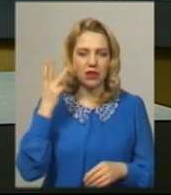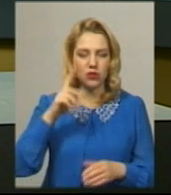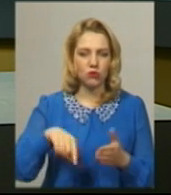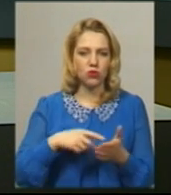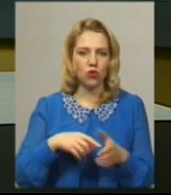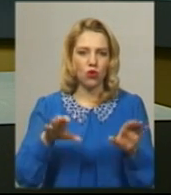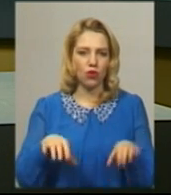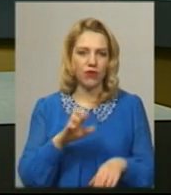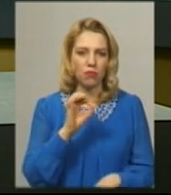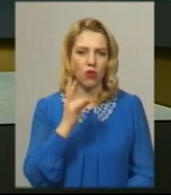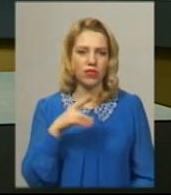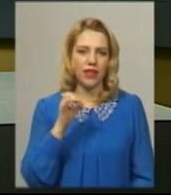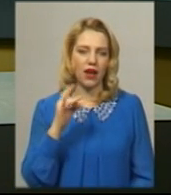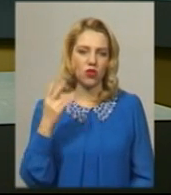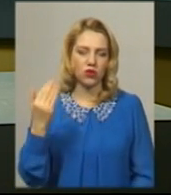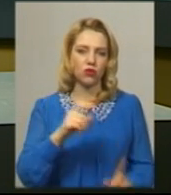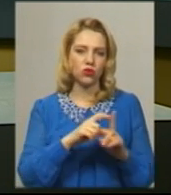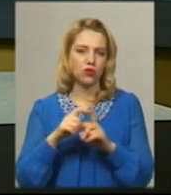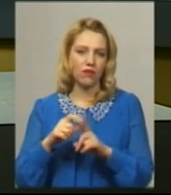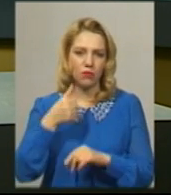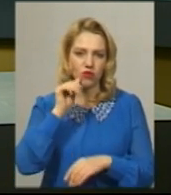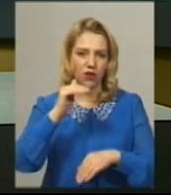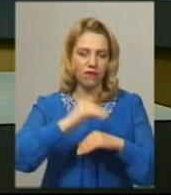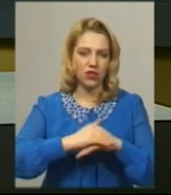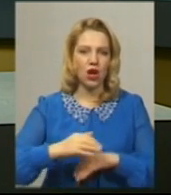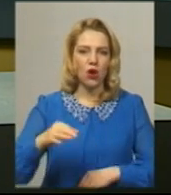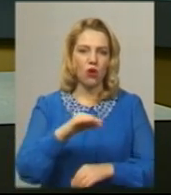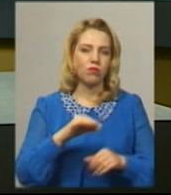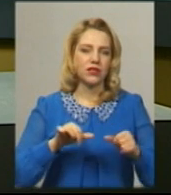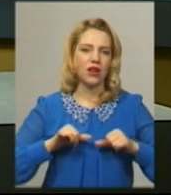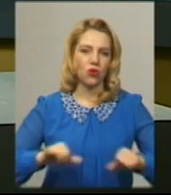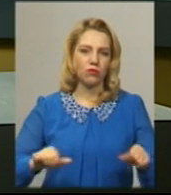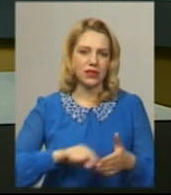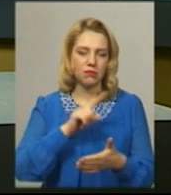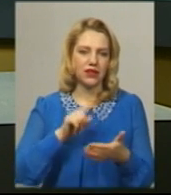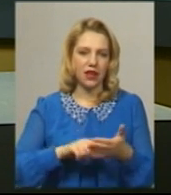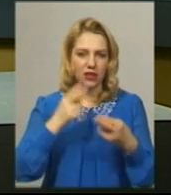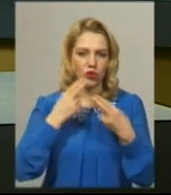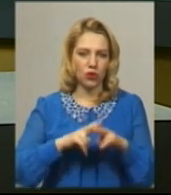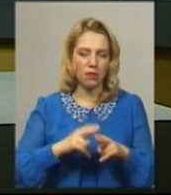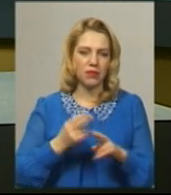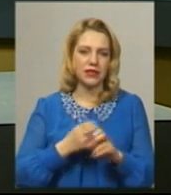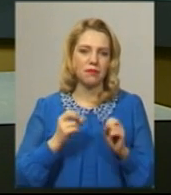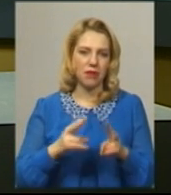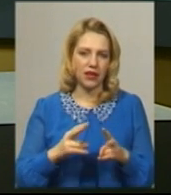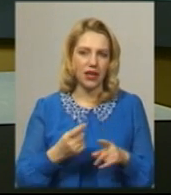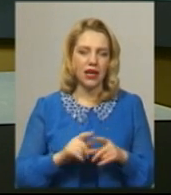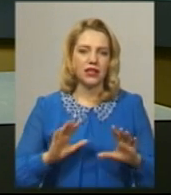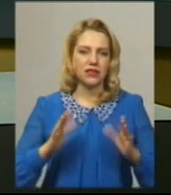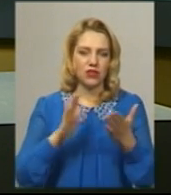голови Андрій Бондаренко. За його словами, вчора ввечері обласна комісія із питань техногенно-технологічної безпеки та